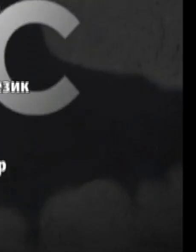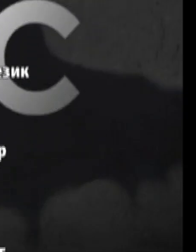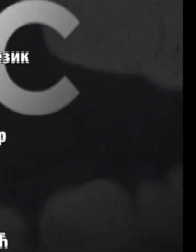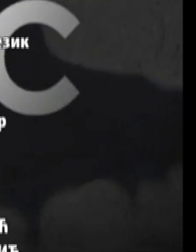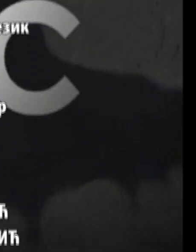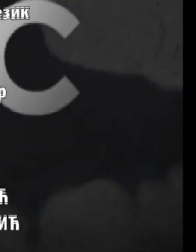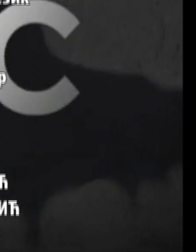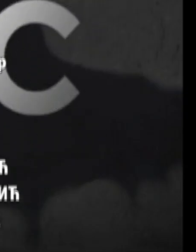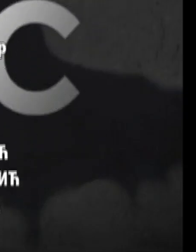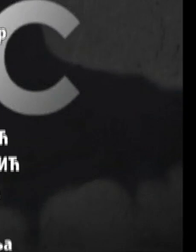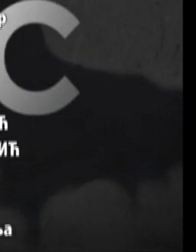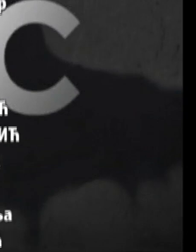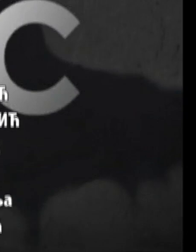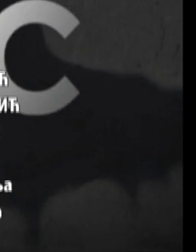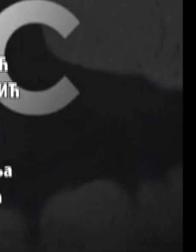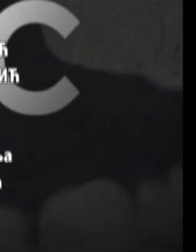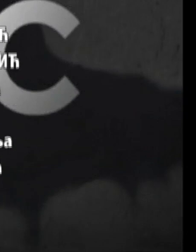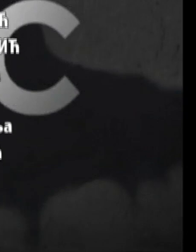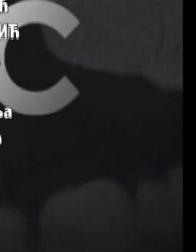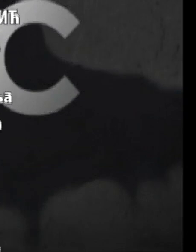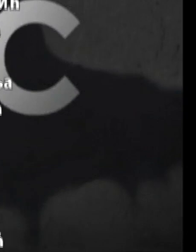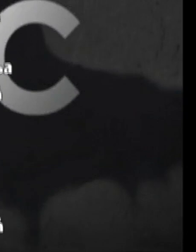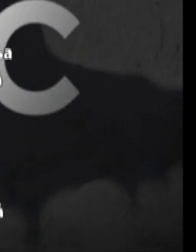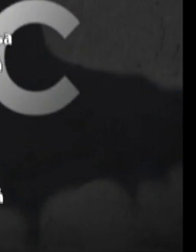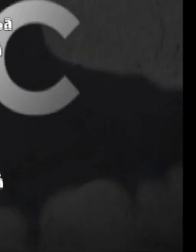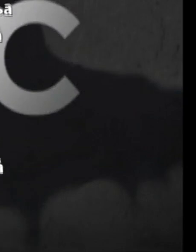Očekuje se do kraja